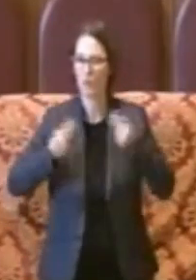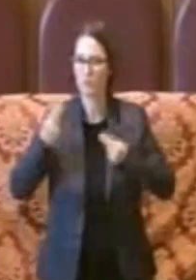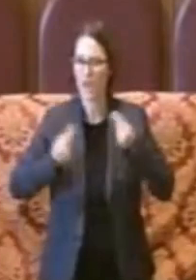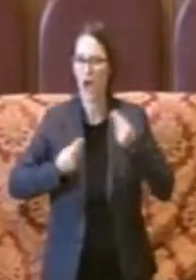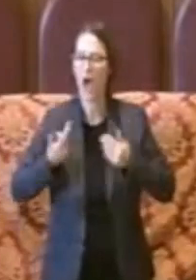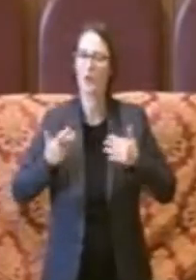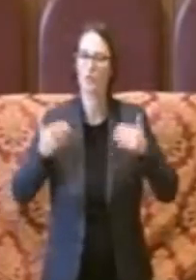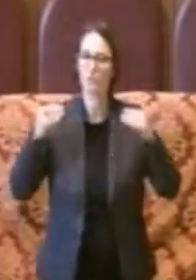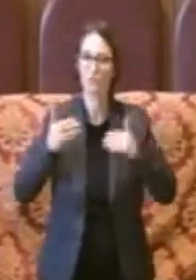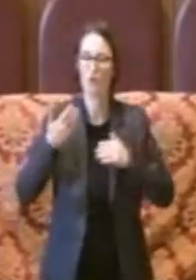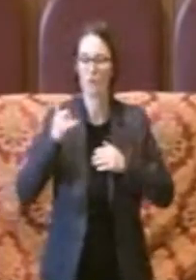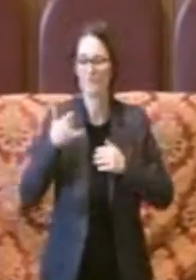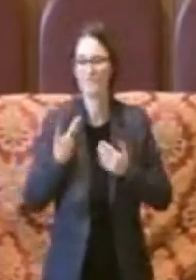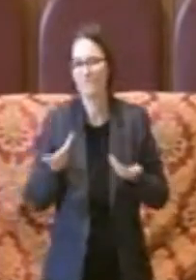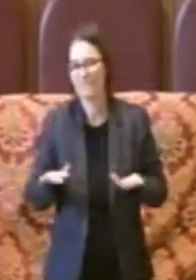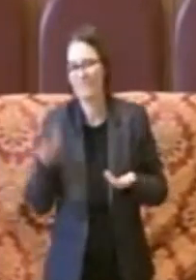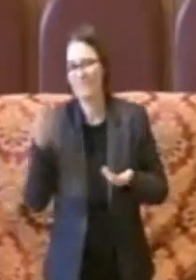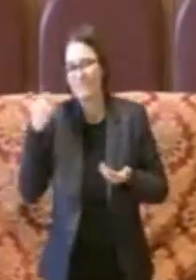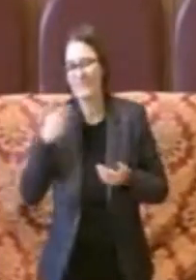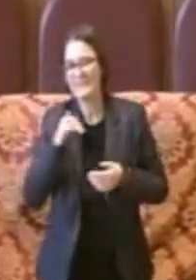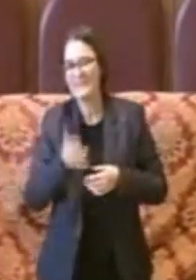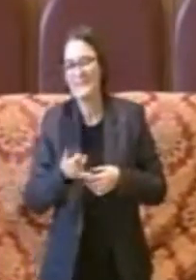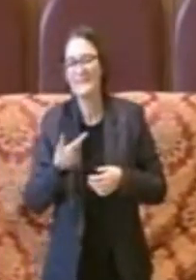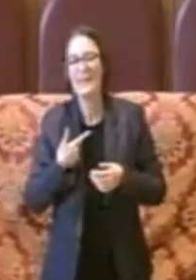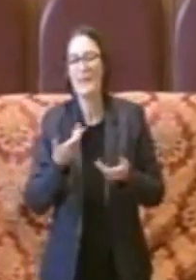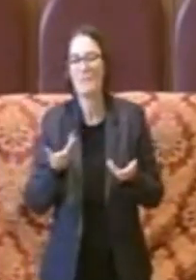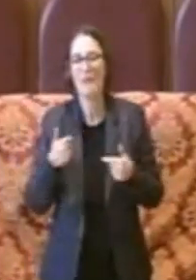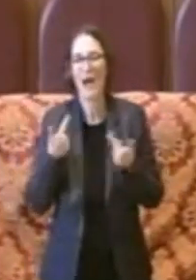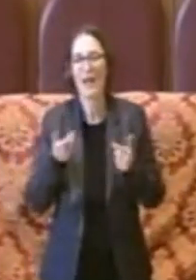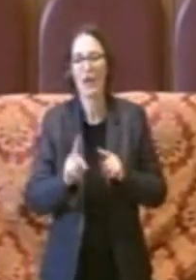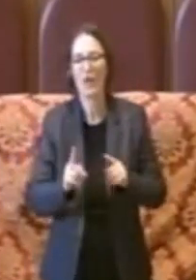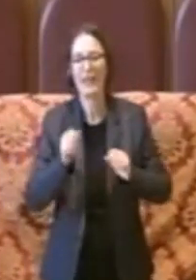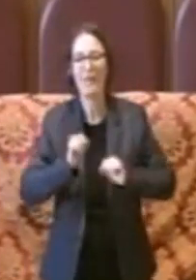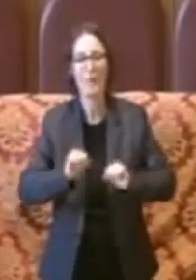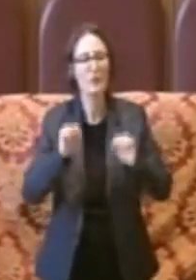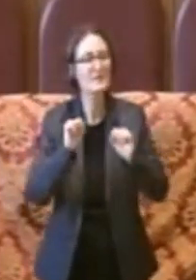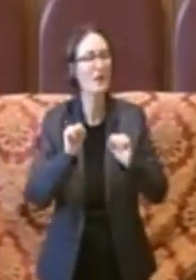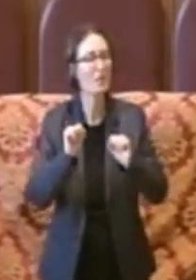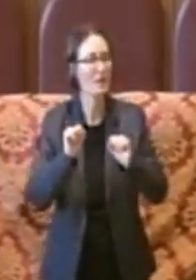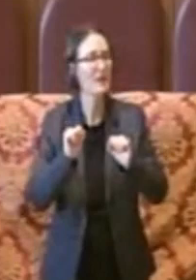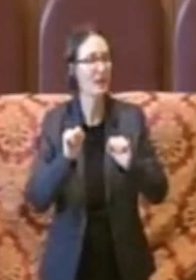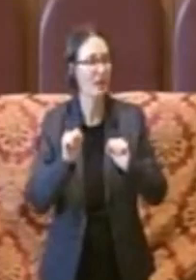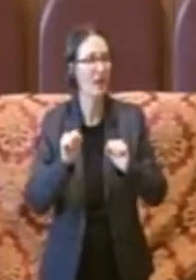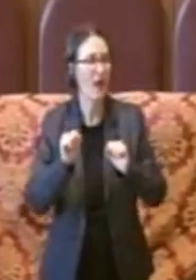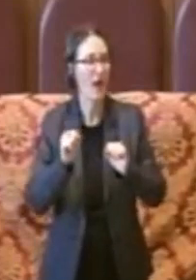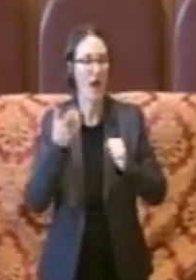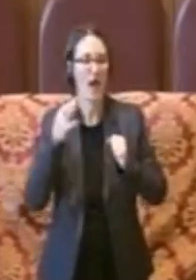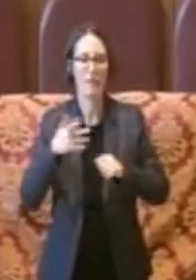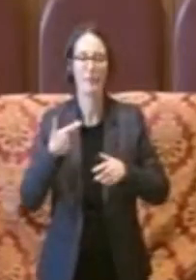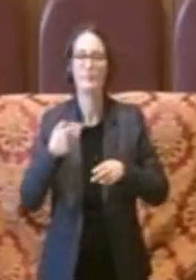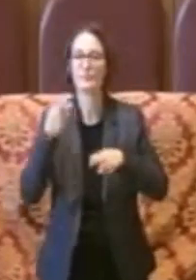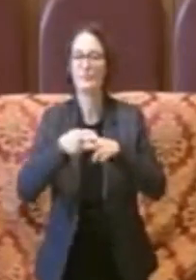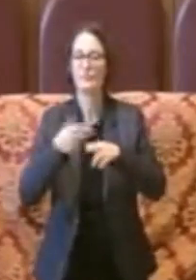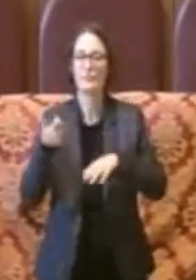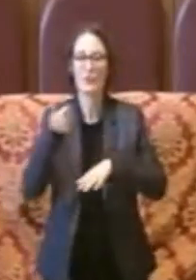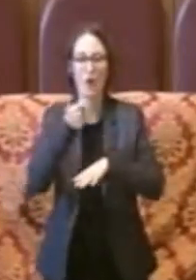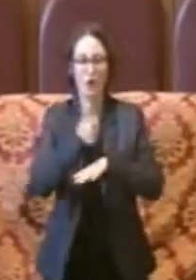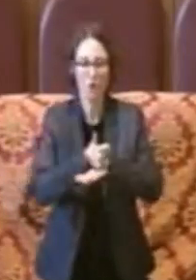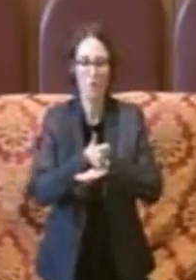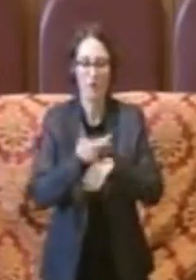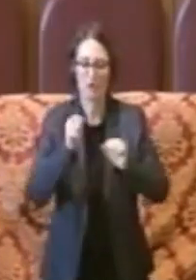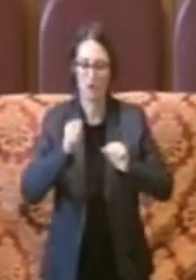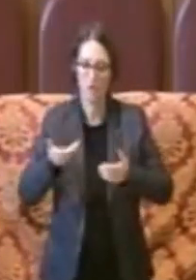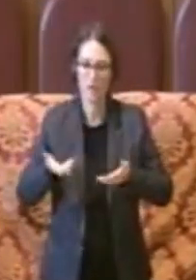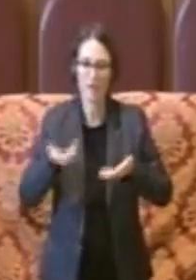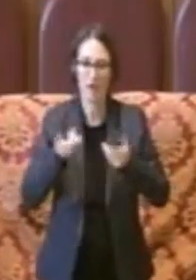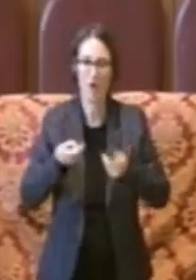parte non permetteva per così dire una piena capacità di Roma Capitale di portare avanti gli